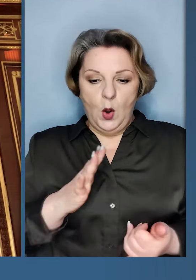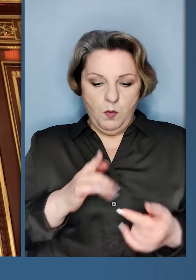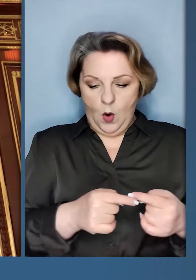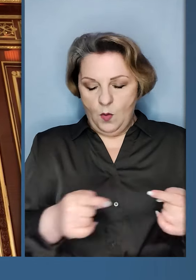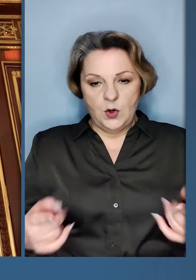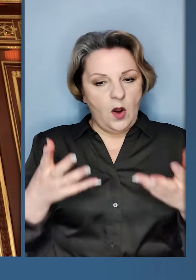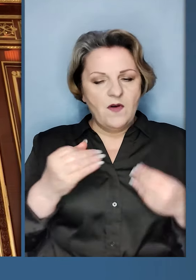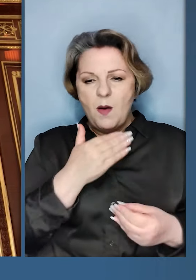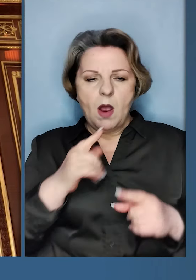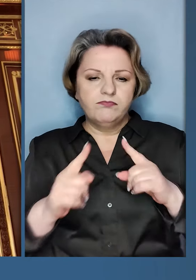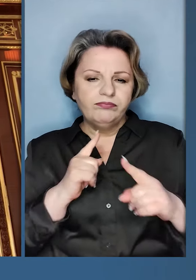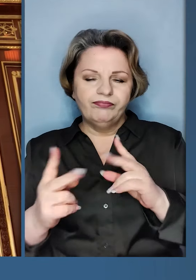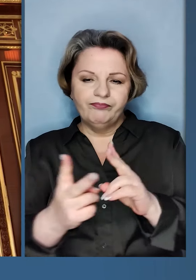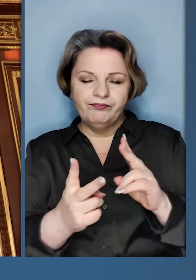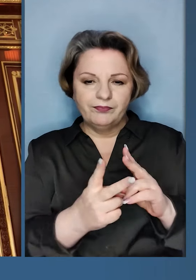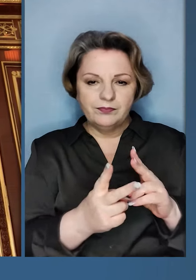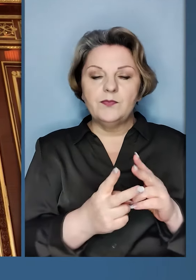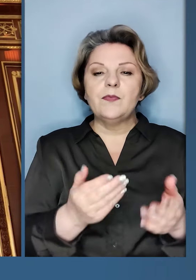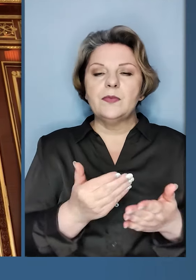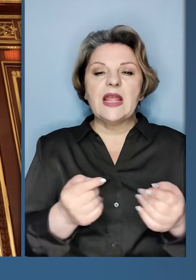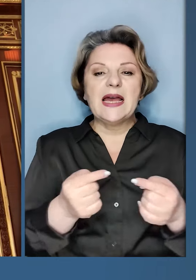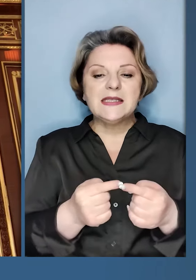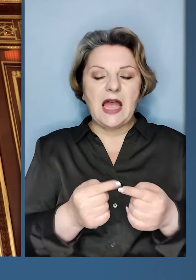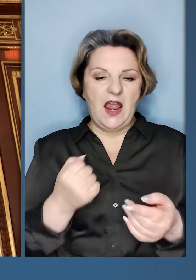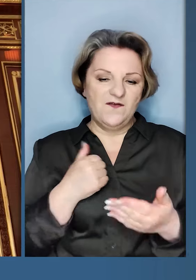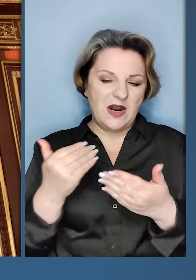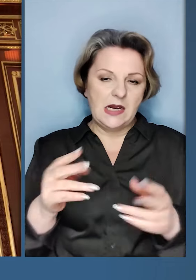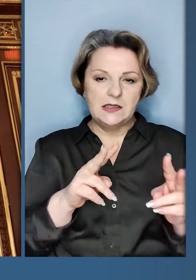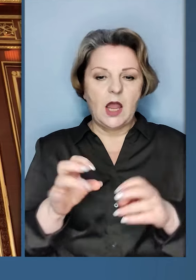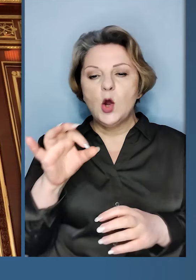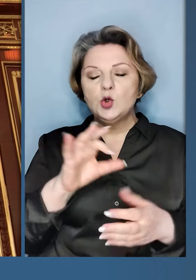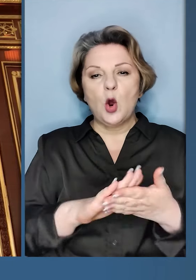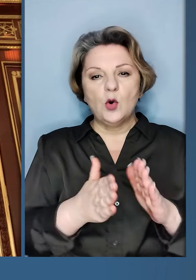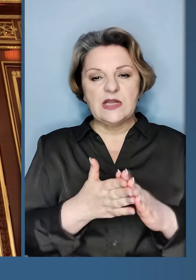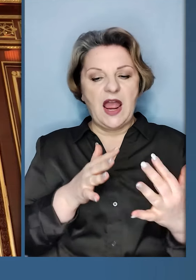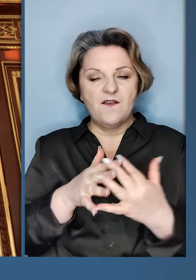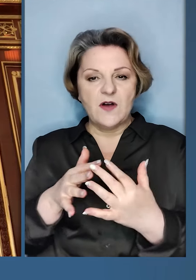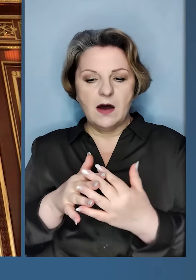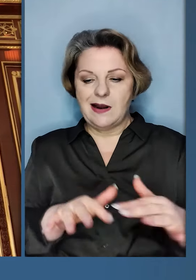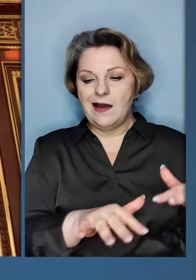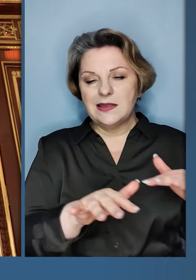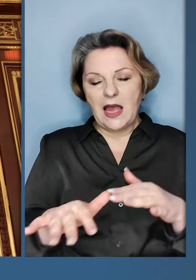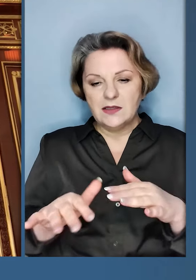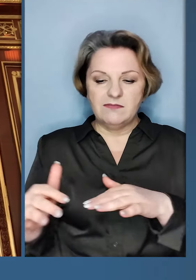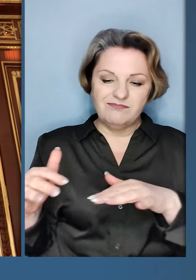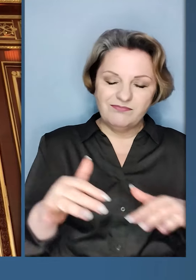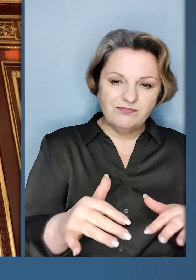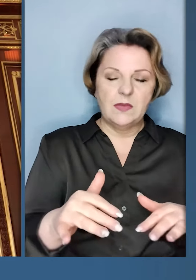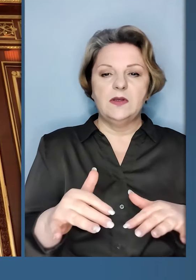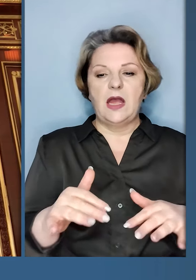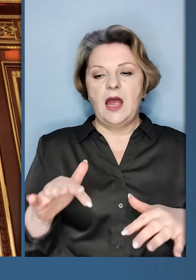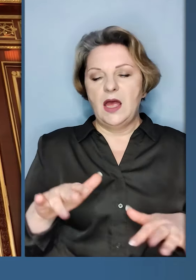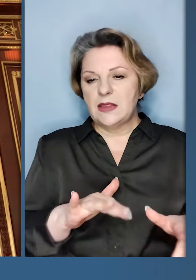Сьогодні було протягом дня багато нарад саме на військову тематику щодо ситуації на фронті, наступальних дій